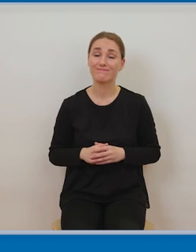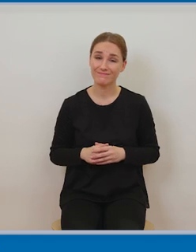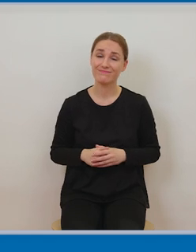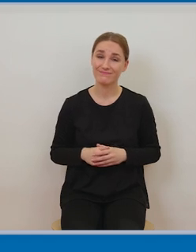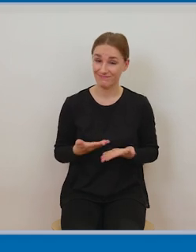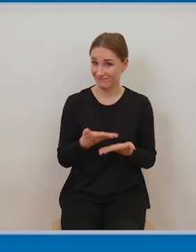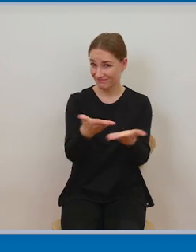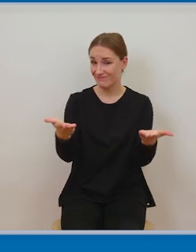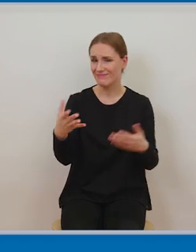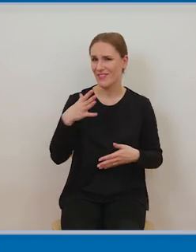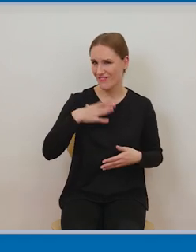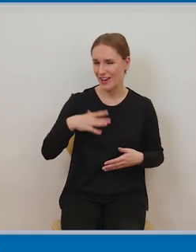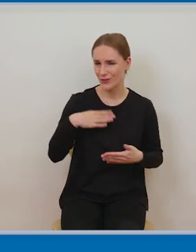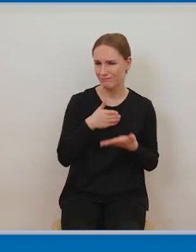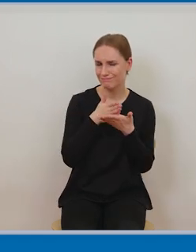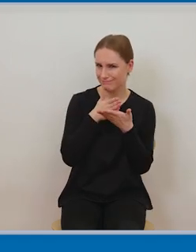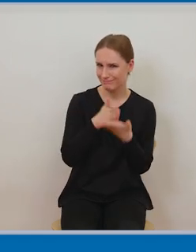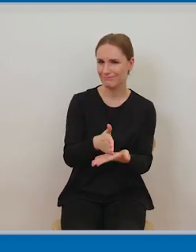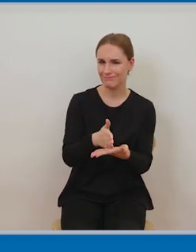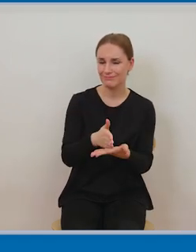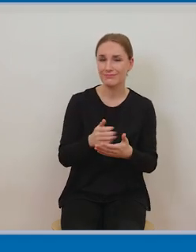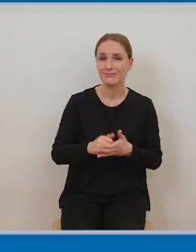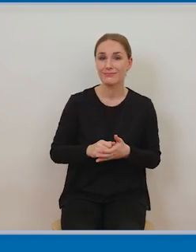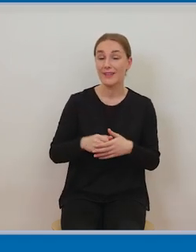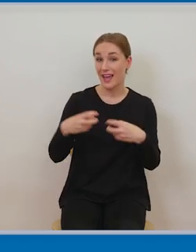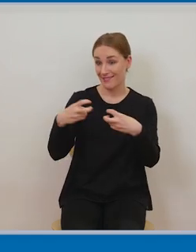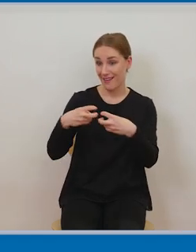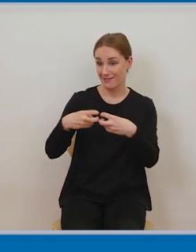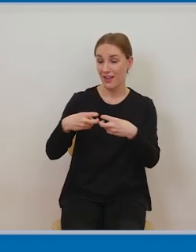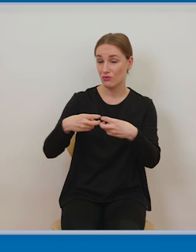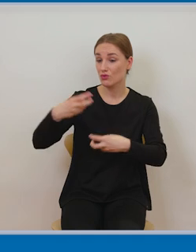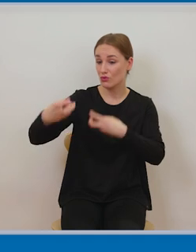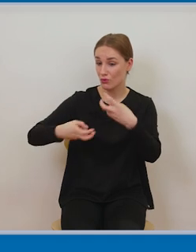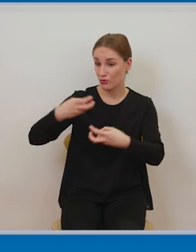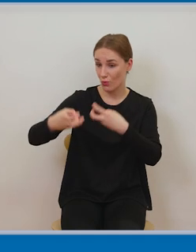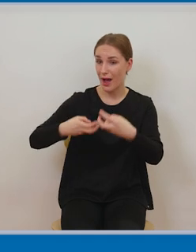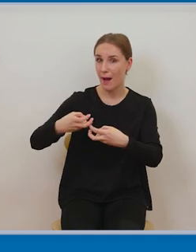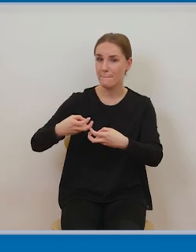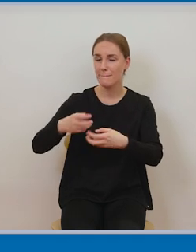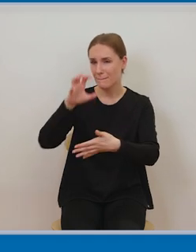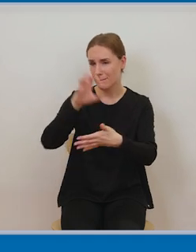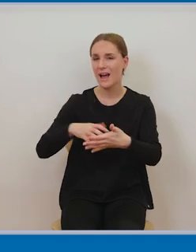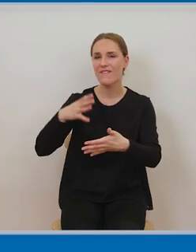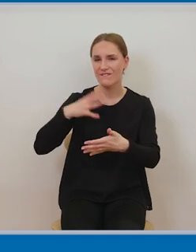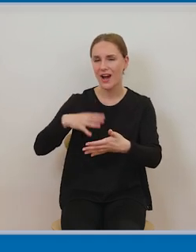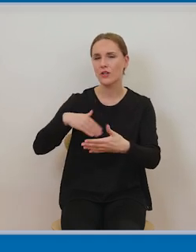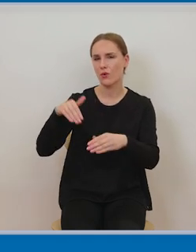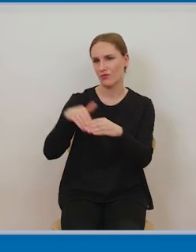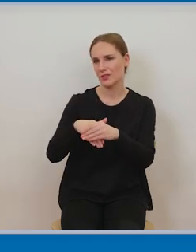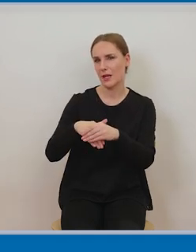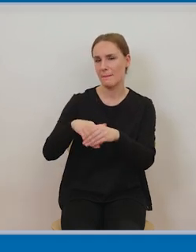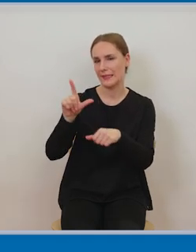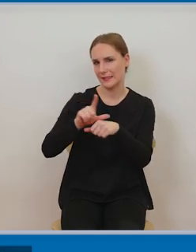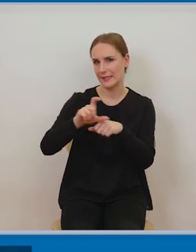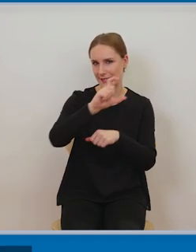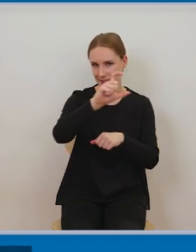bezpieczne korzystanie bezpieczne z punktu widzenia pewności prawnej korzystanie z utworów które podlegają jeszcze ochronie autorsko